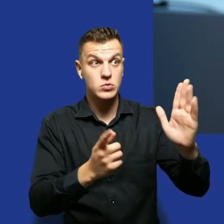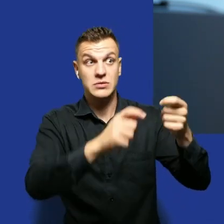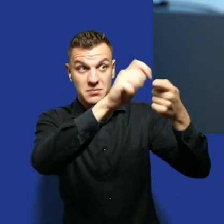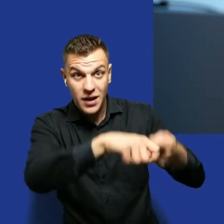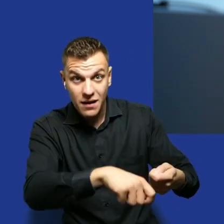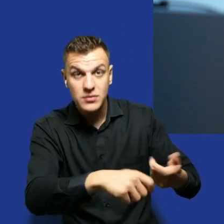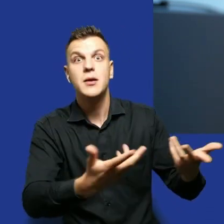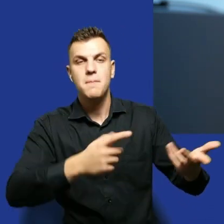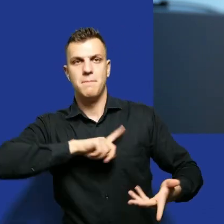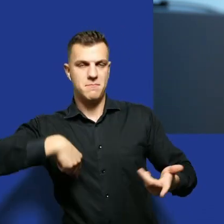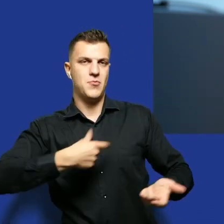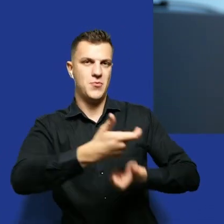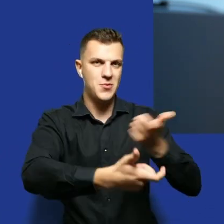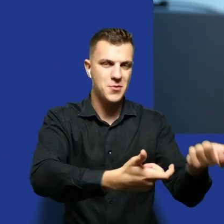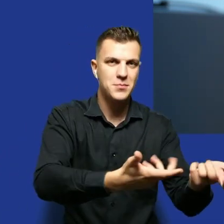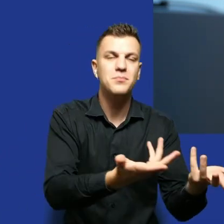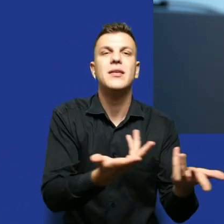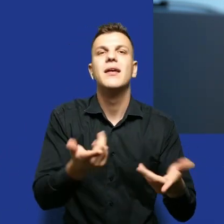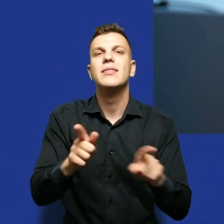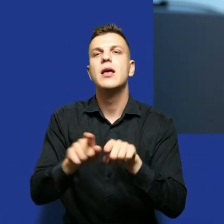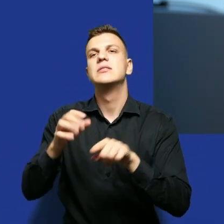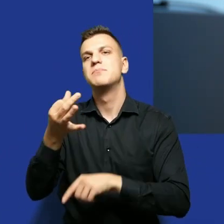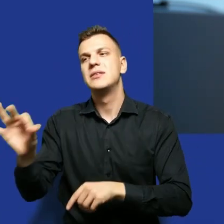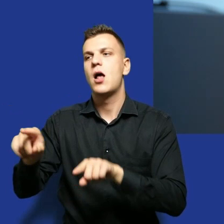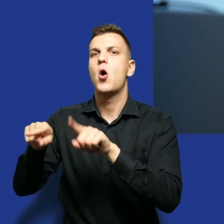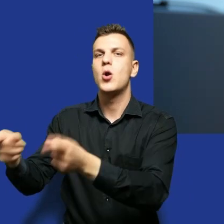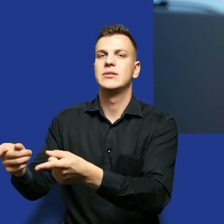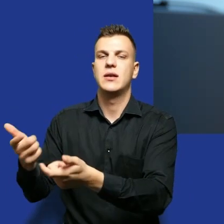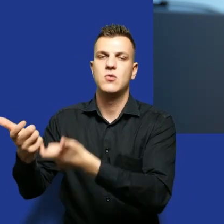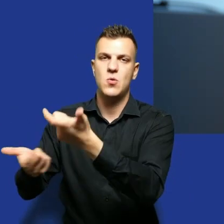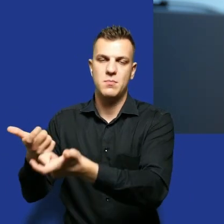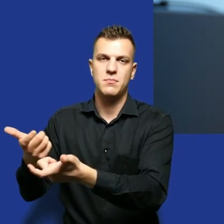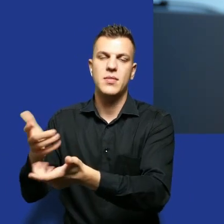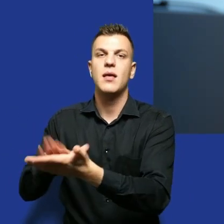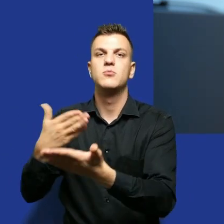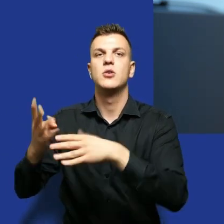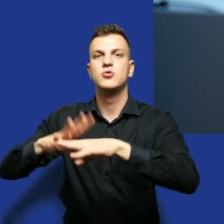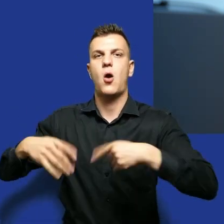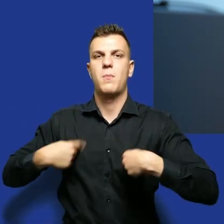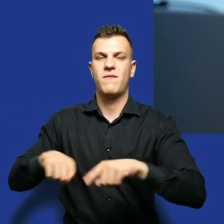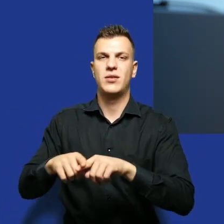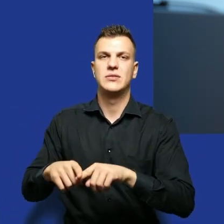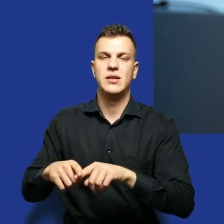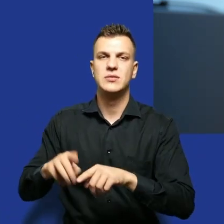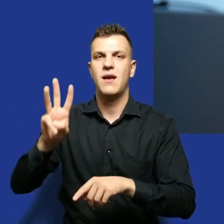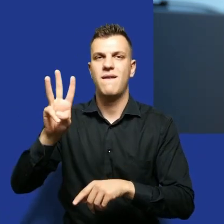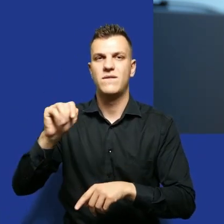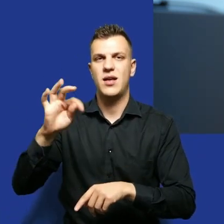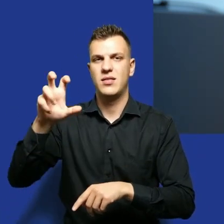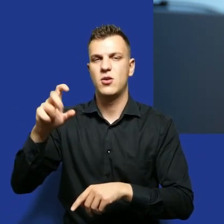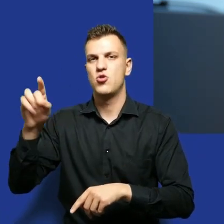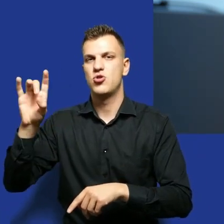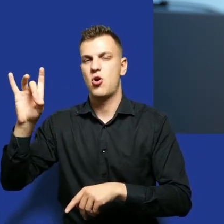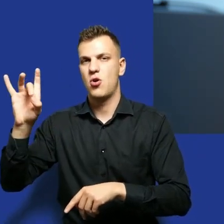watchdogi. Są organizacje wyspecjalizowane. Sieć Obywatelska Watchdog Polska, my się specjalizujemy prawie do informacji. Obok